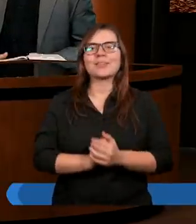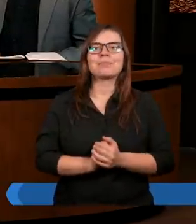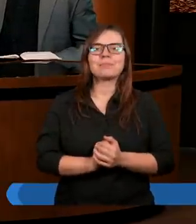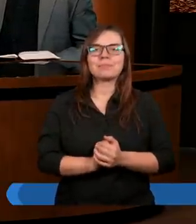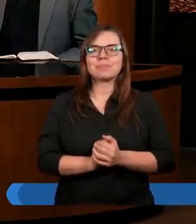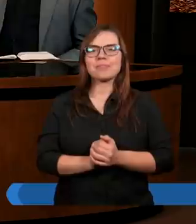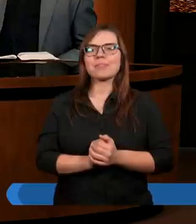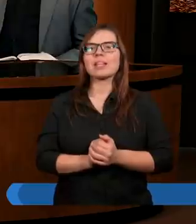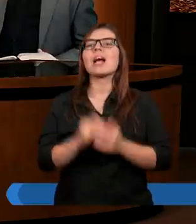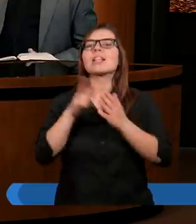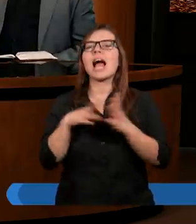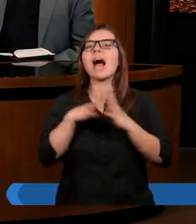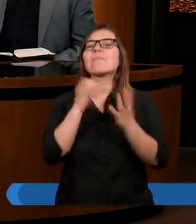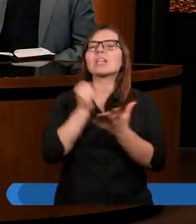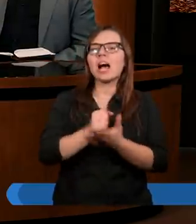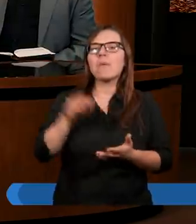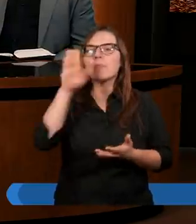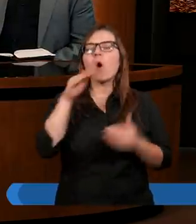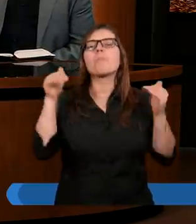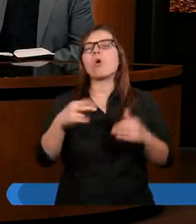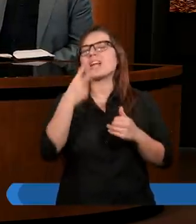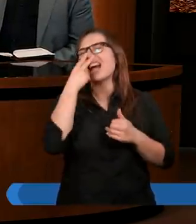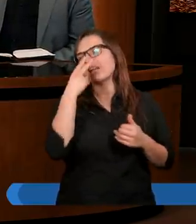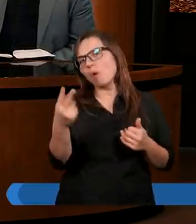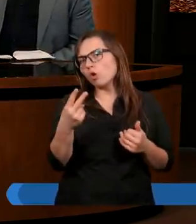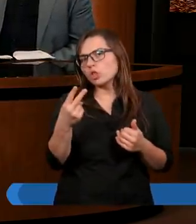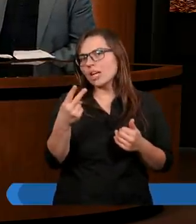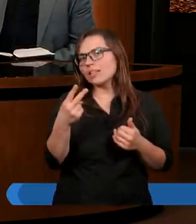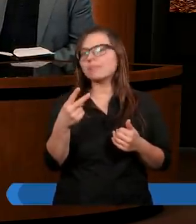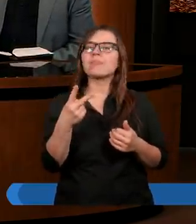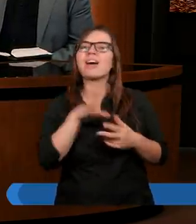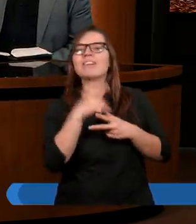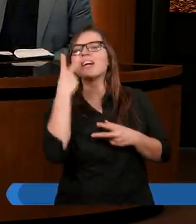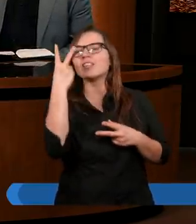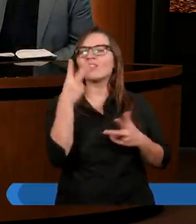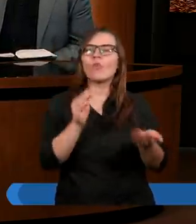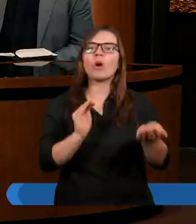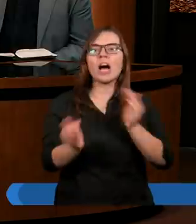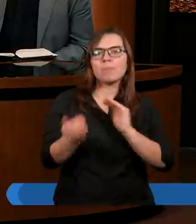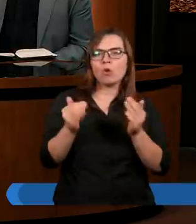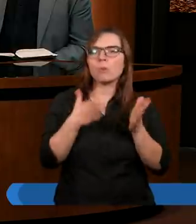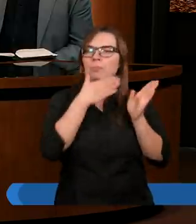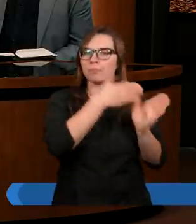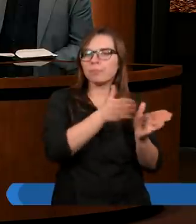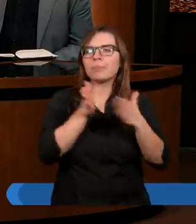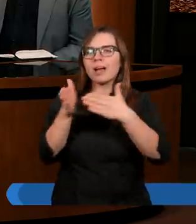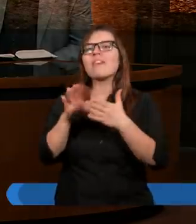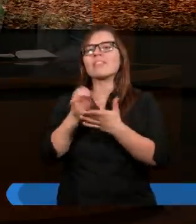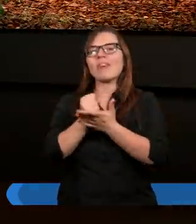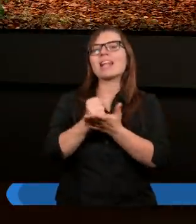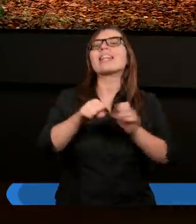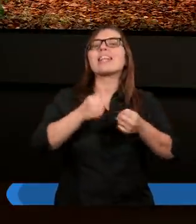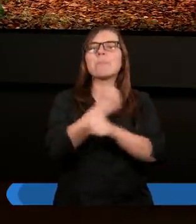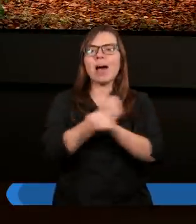na przykazania Boże można spojrzeć w dwojaki sposób w kwestii zbawienia.